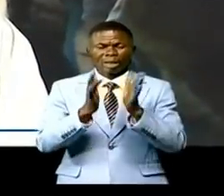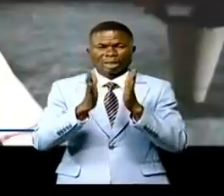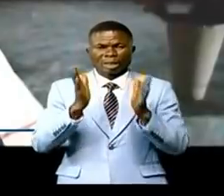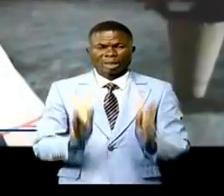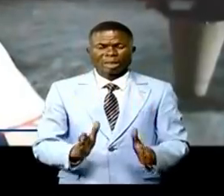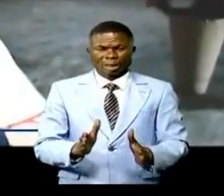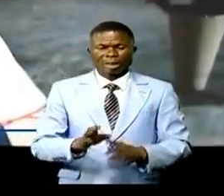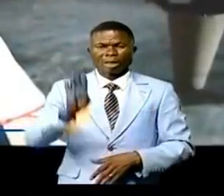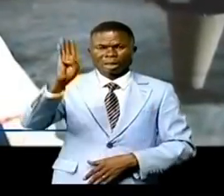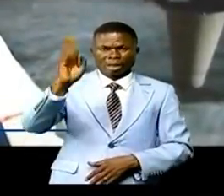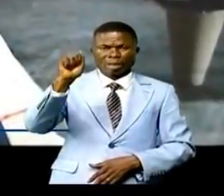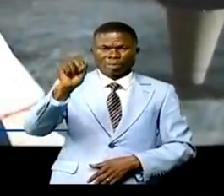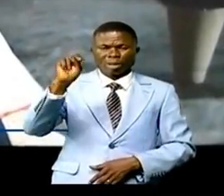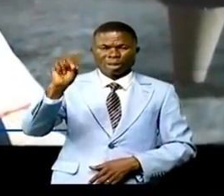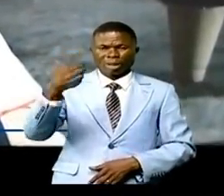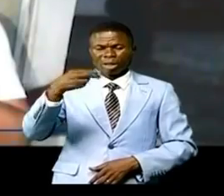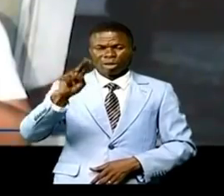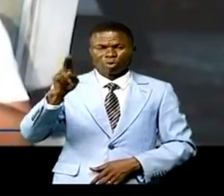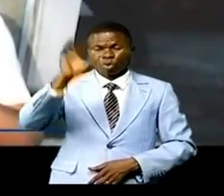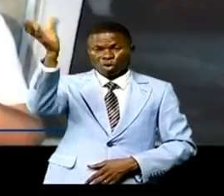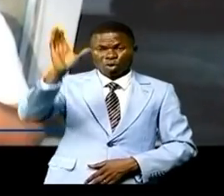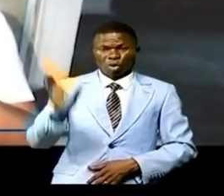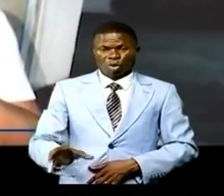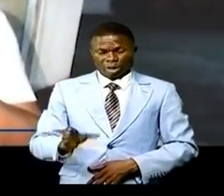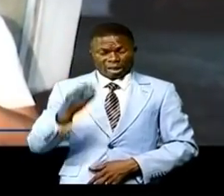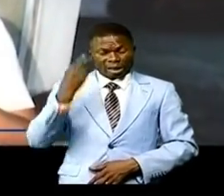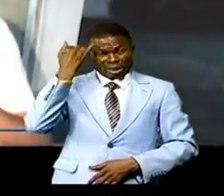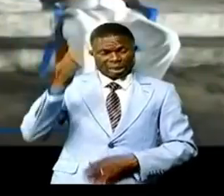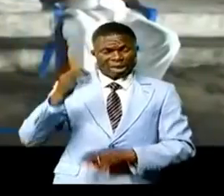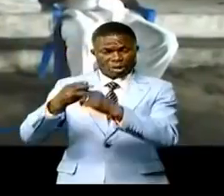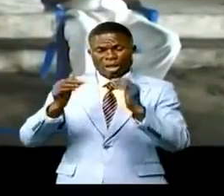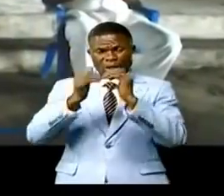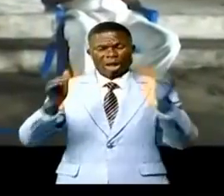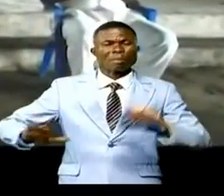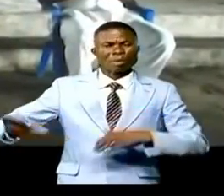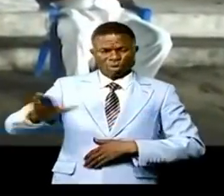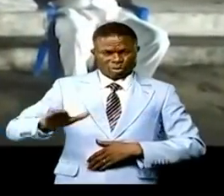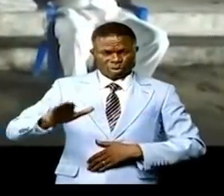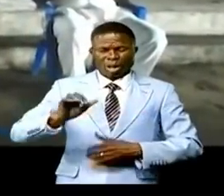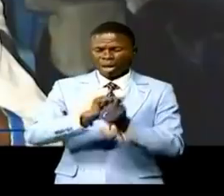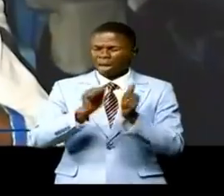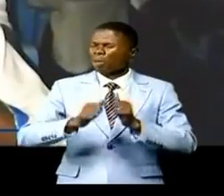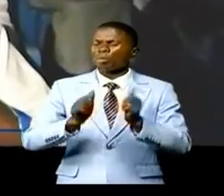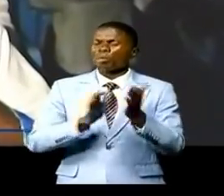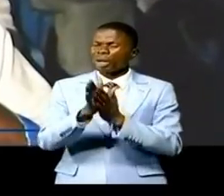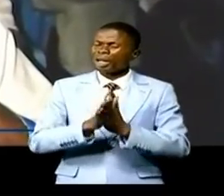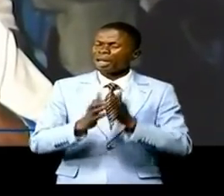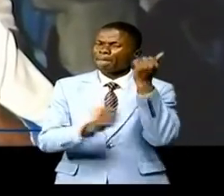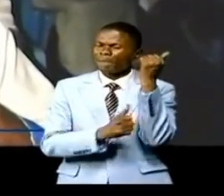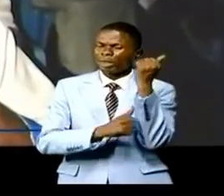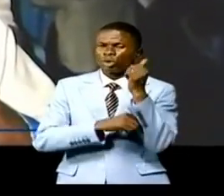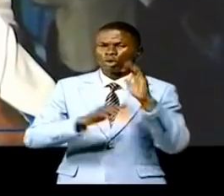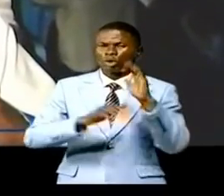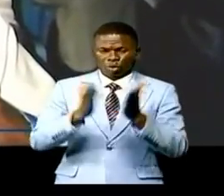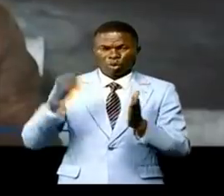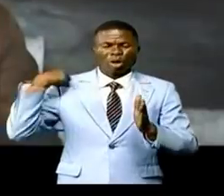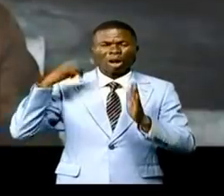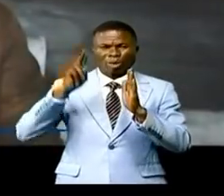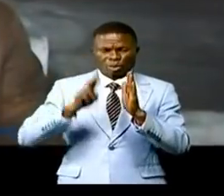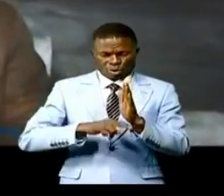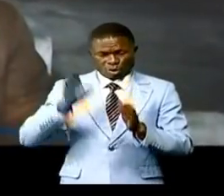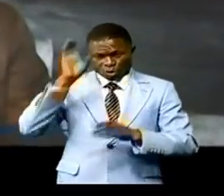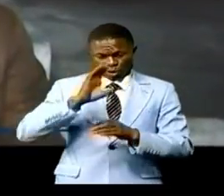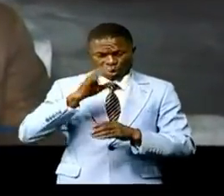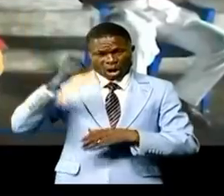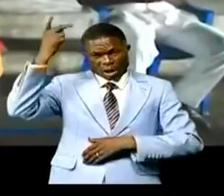Bangunza dans les Congo central pense que la sécurité et la paix du pays est une affaire de tous. Le gouvernement recourt aux moyens